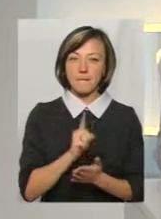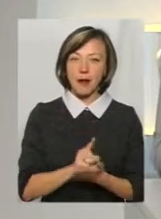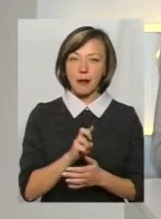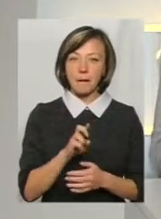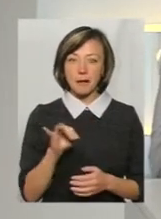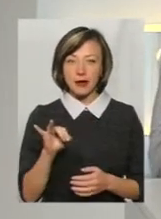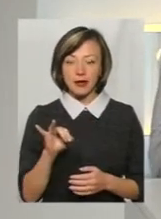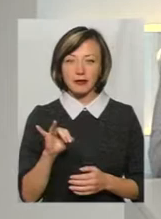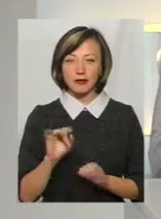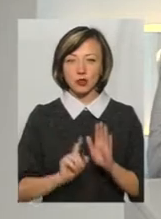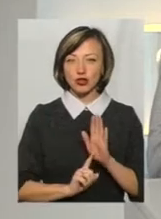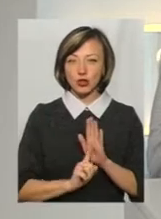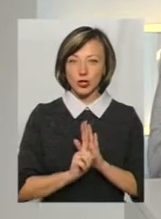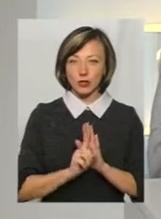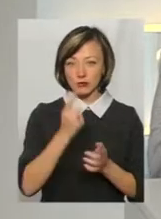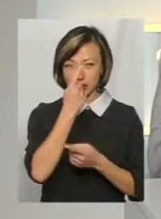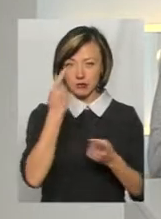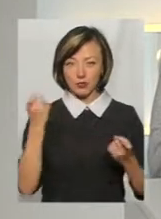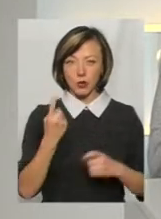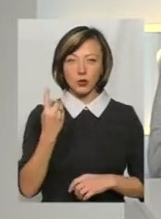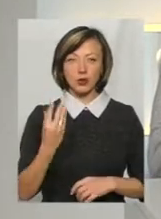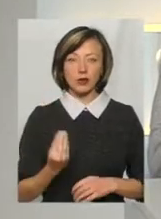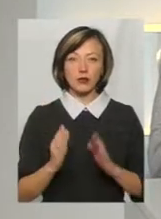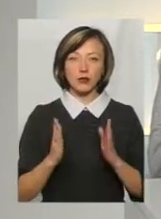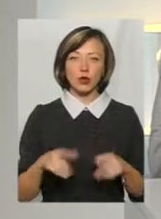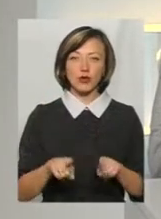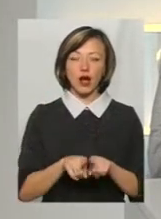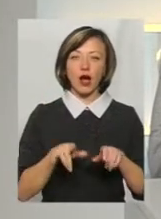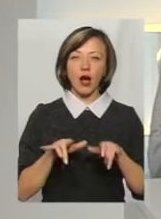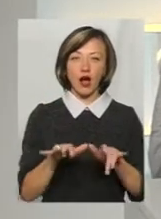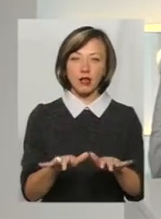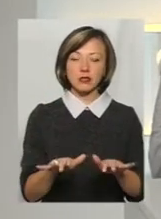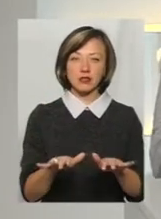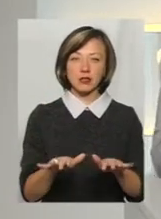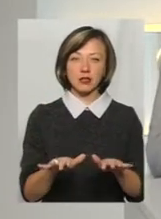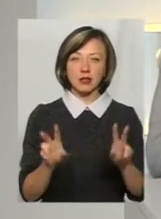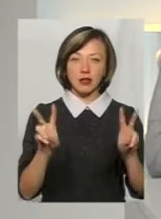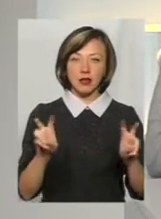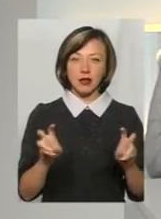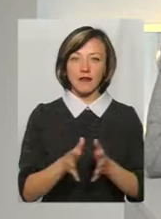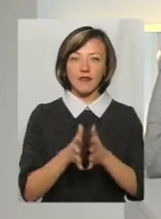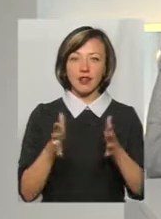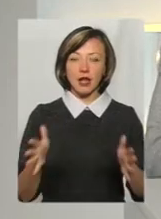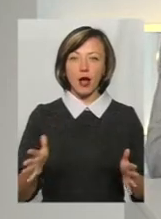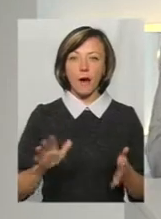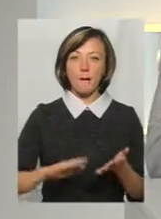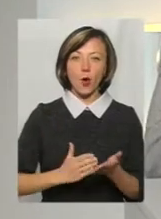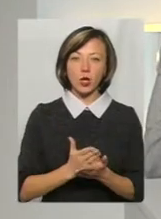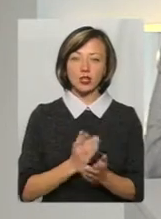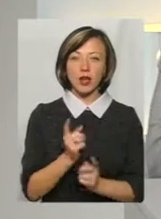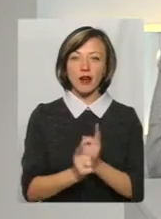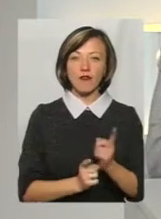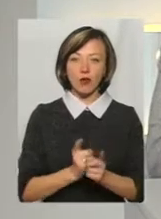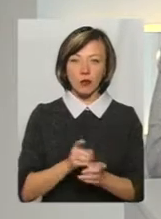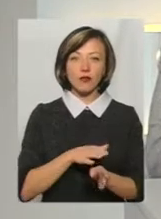іти, принаймні так анонсувалося, що один день буде така собі акція під назвою «Велика політична реформа». Відбувалася